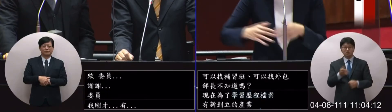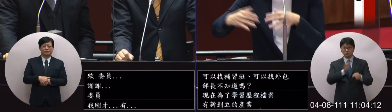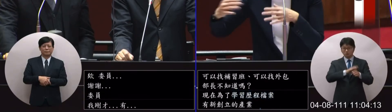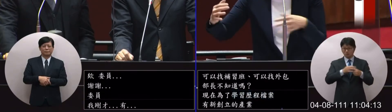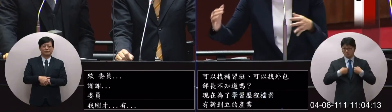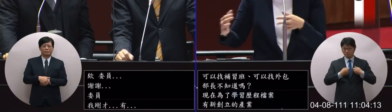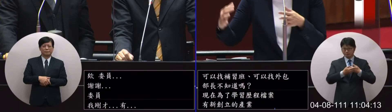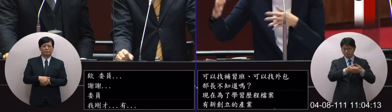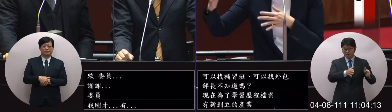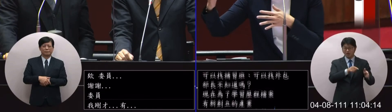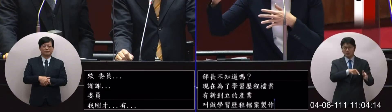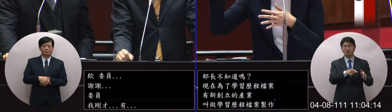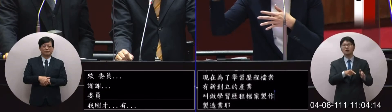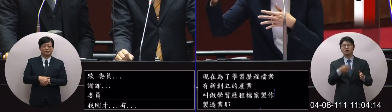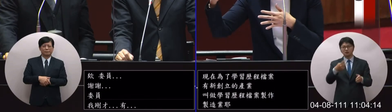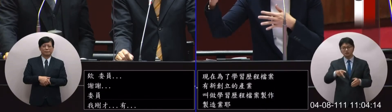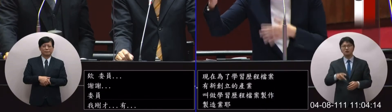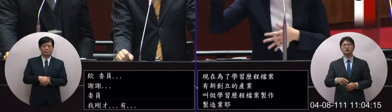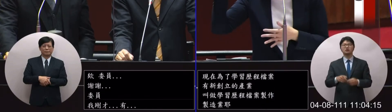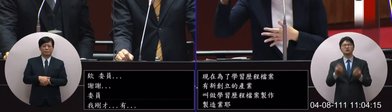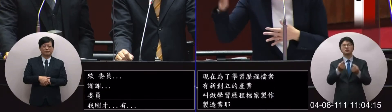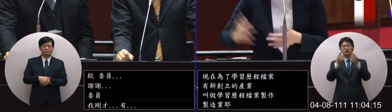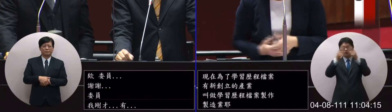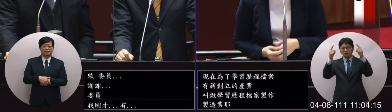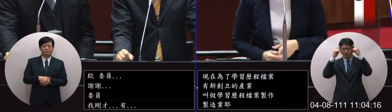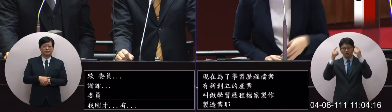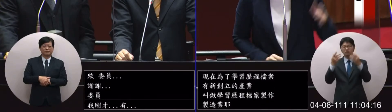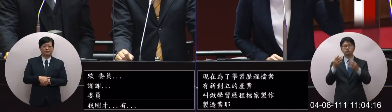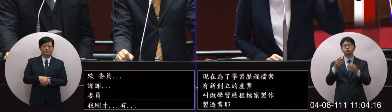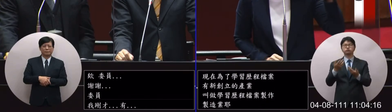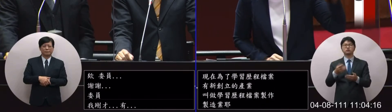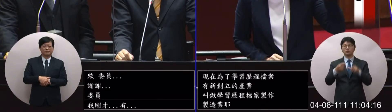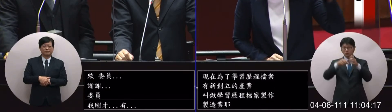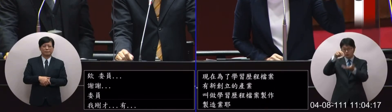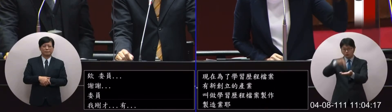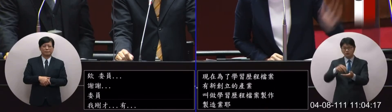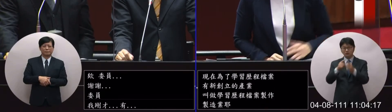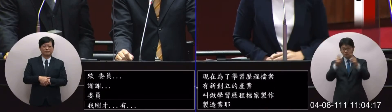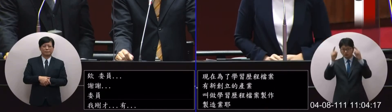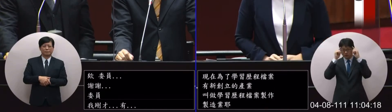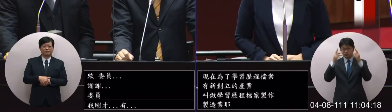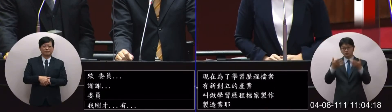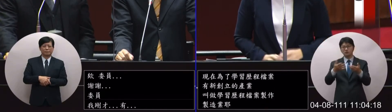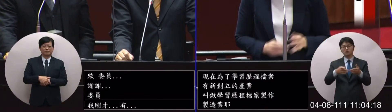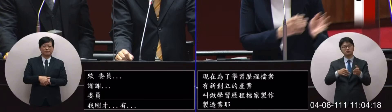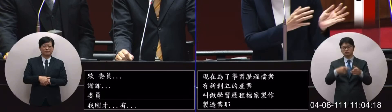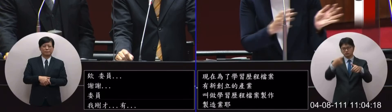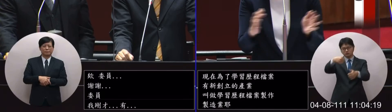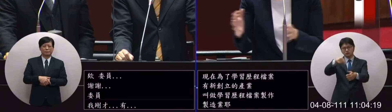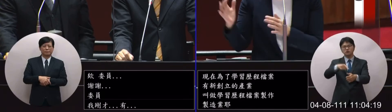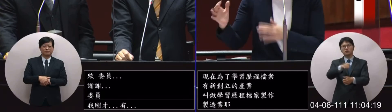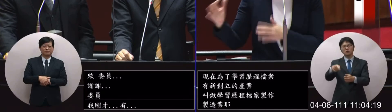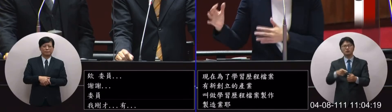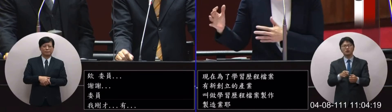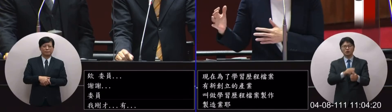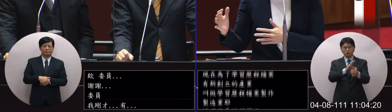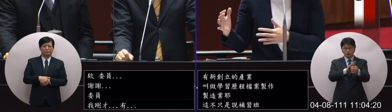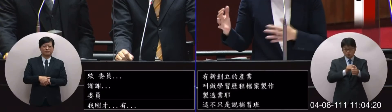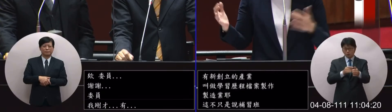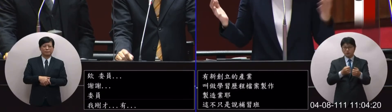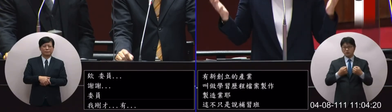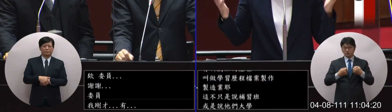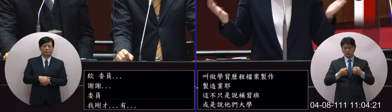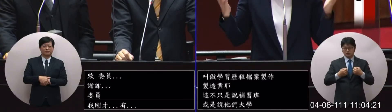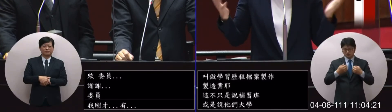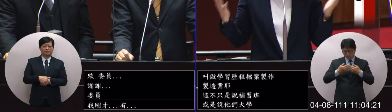或者是說他們大學公立大學公開的開課他這學習歷程檔案的課程